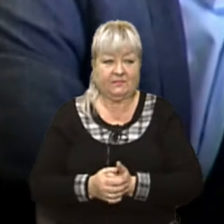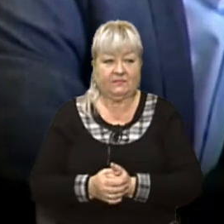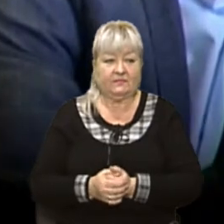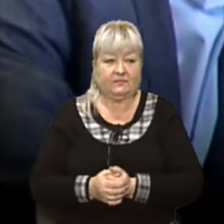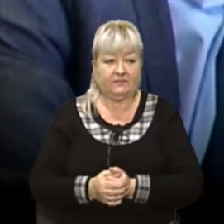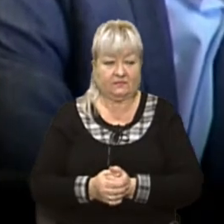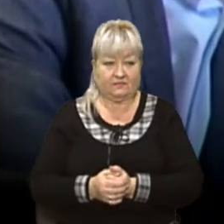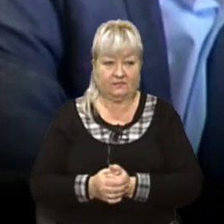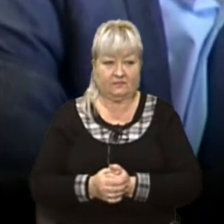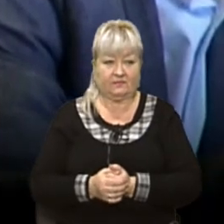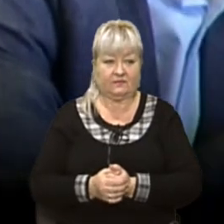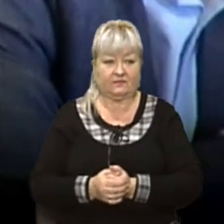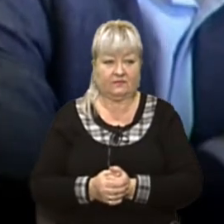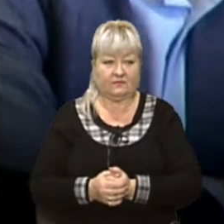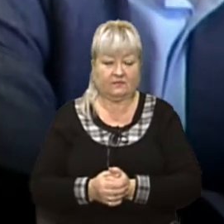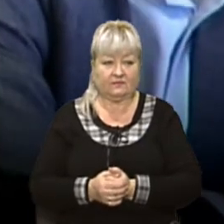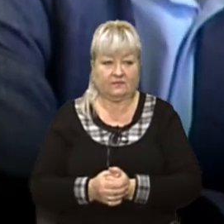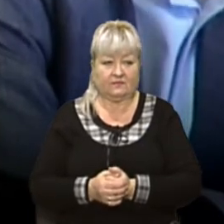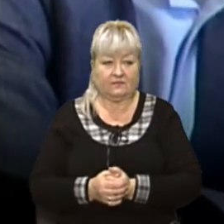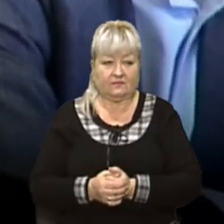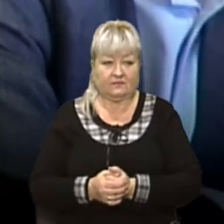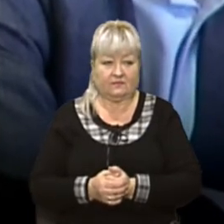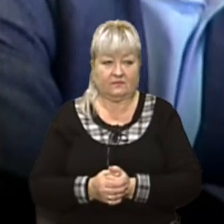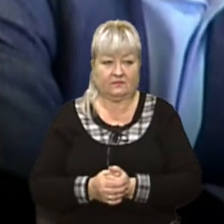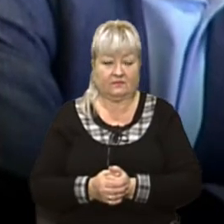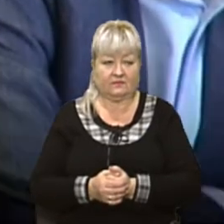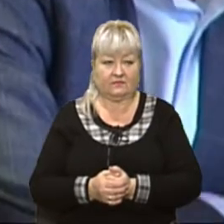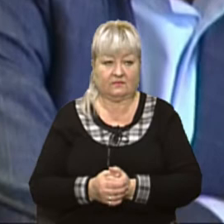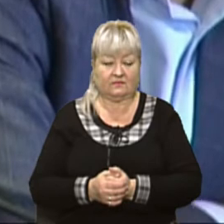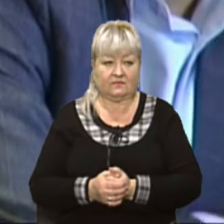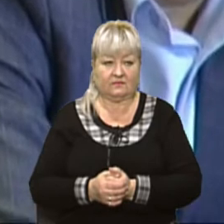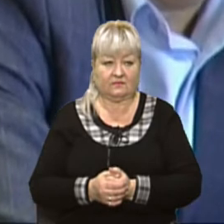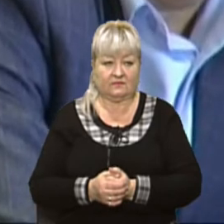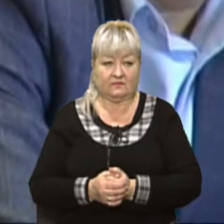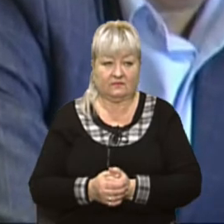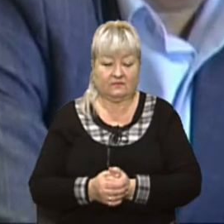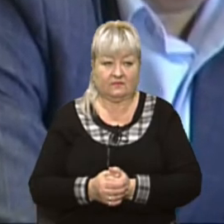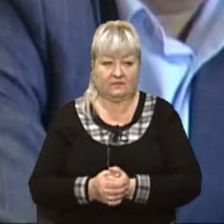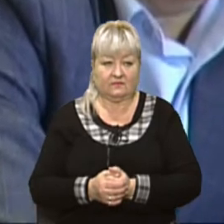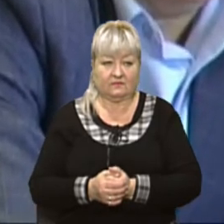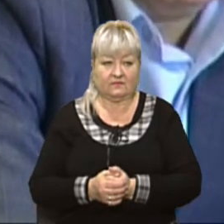виявляючи ознаки наркотичного спільнення водіїв,